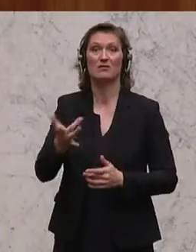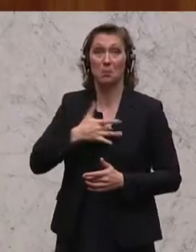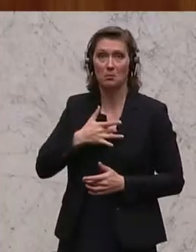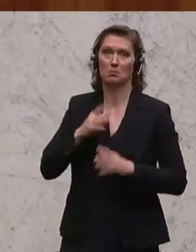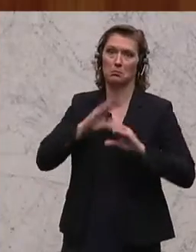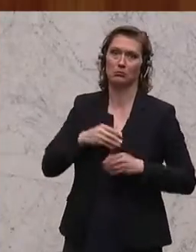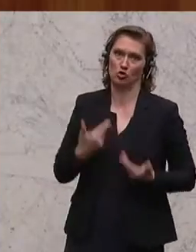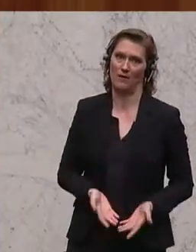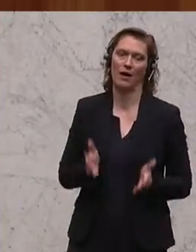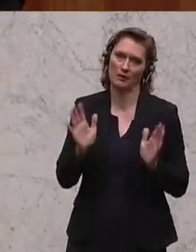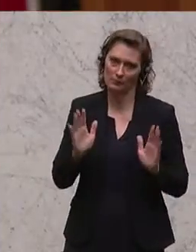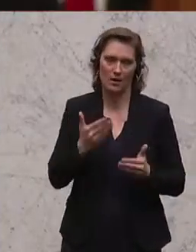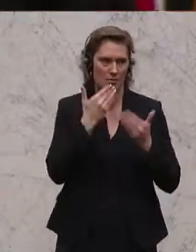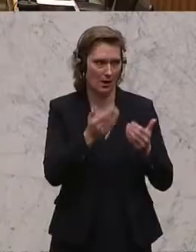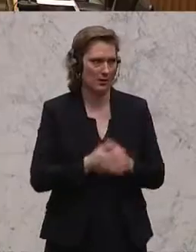wird. Dankeschön.